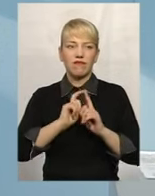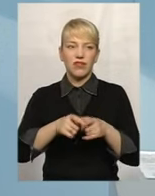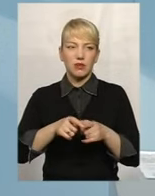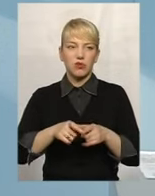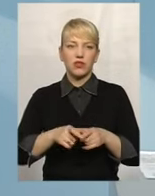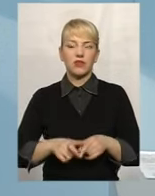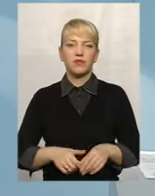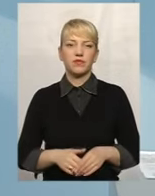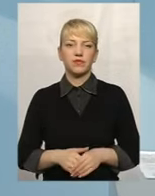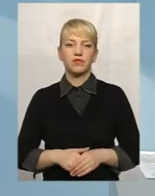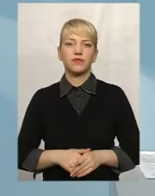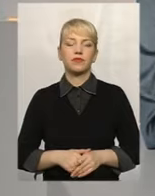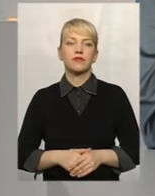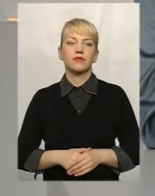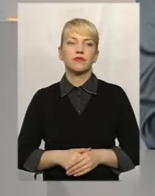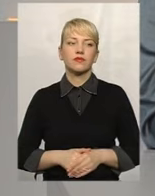до Держзаконодавства про працю.